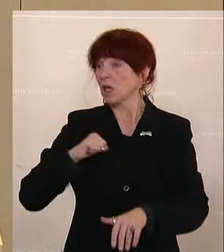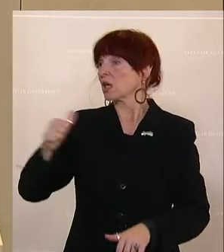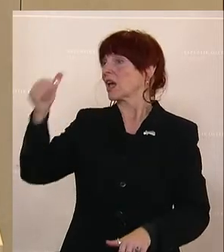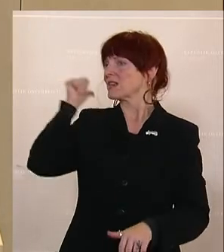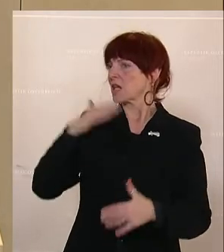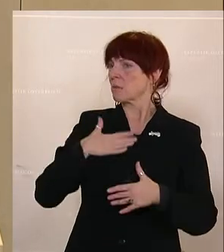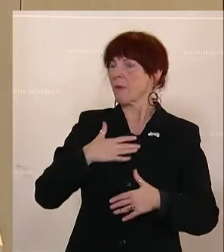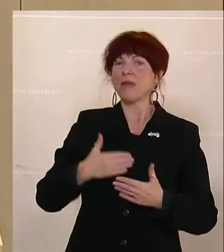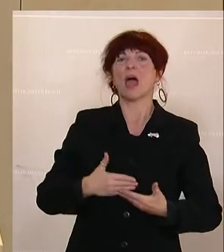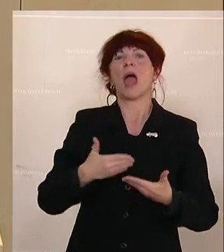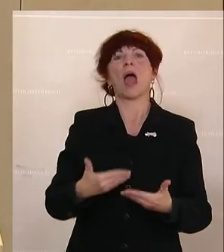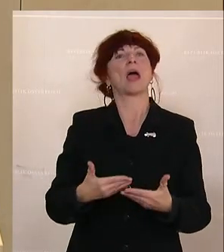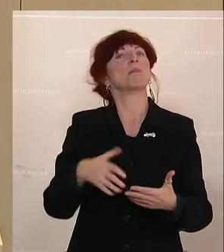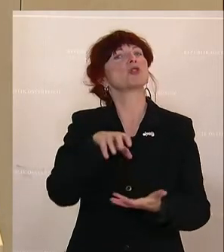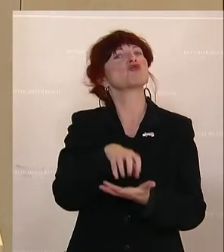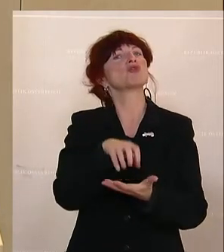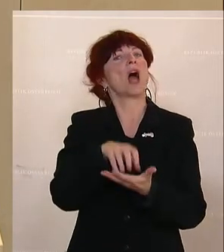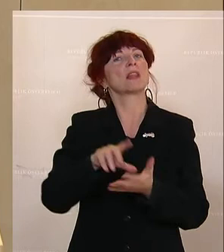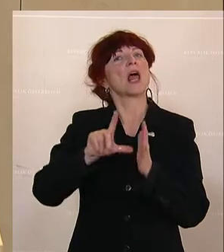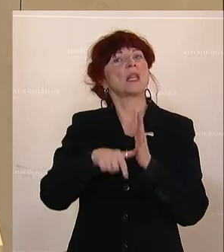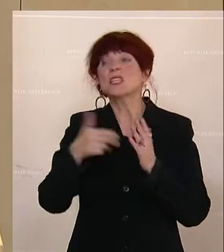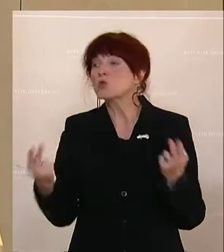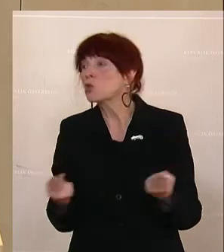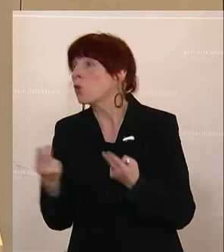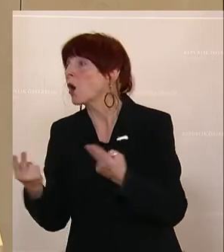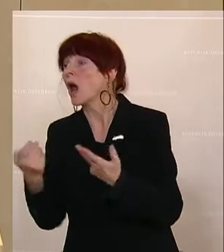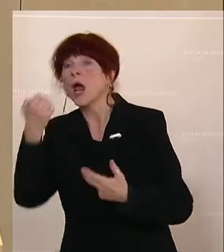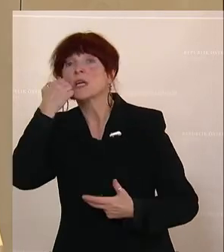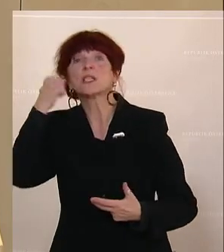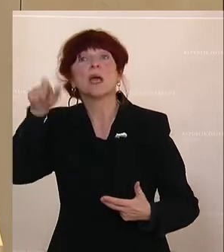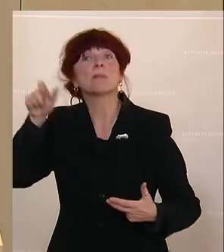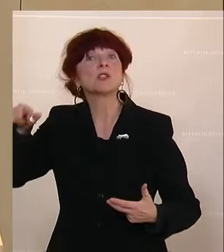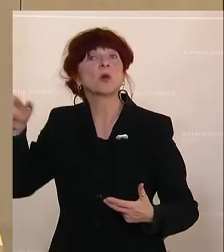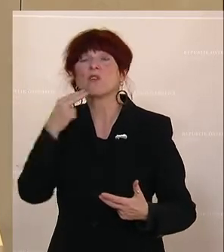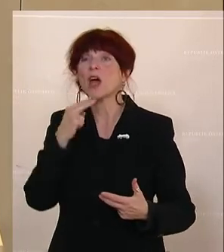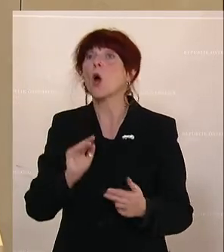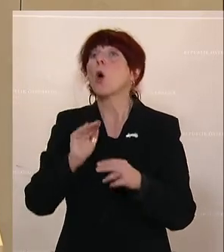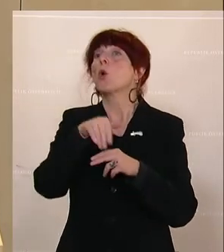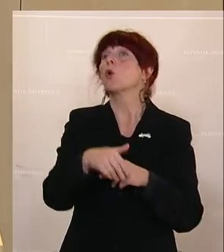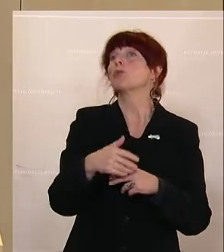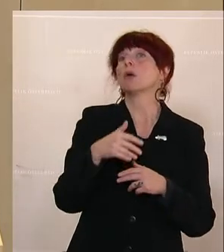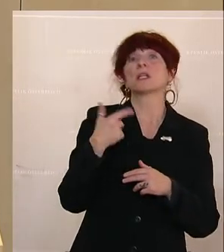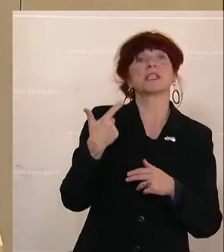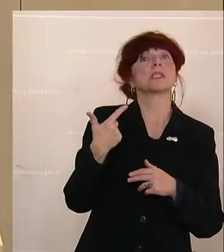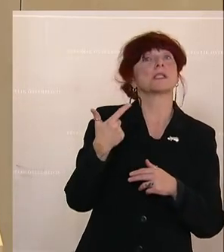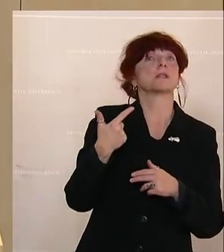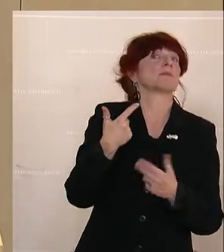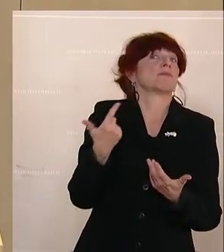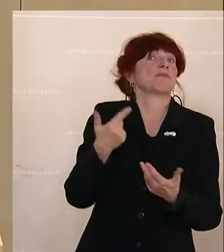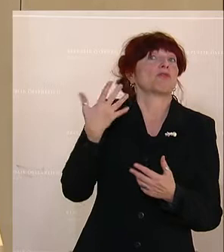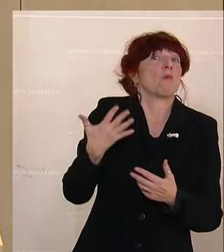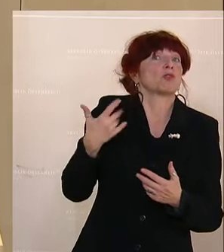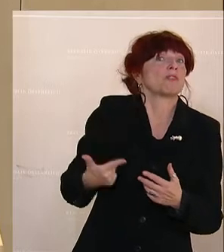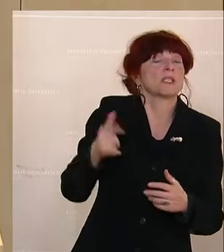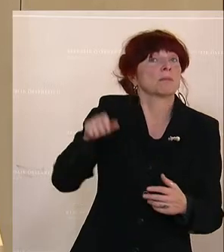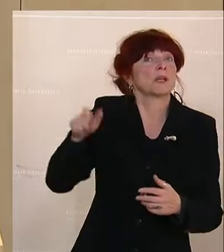meiner Heimatstadt Linz, habe mich da unter die Leute gemischt, mit über zwei Dutzend gesprochen. Die waren alle sowas von normal, also nicht